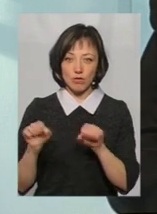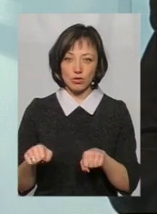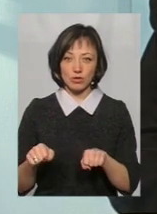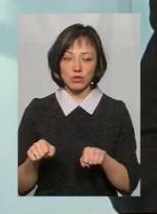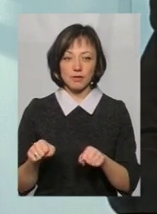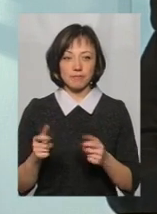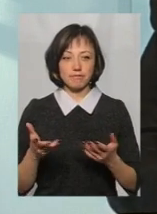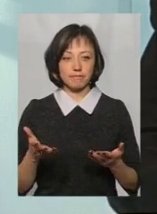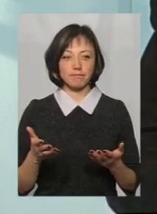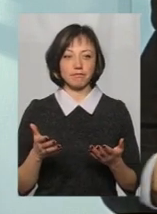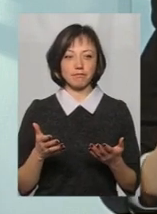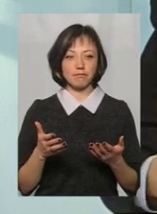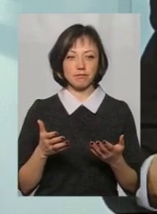вже,